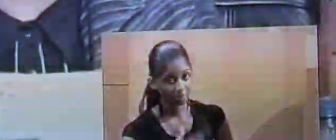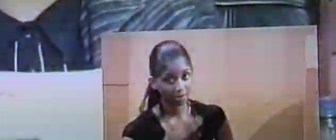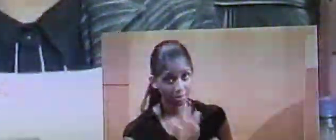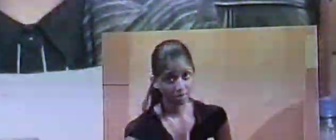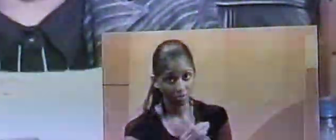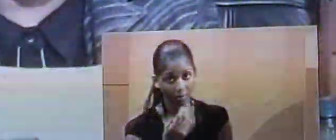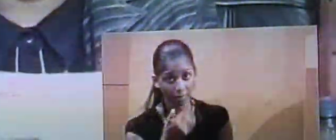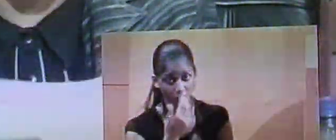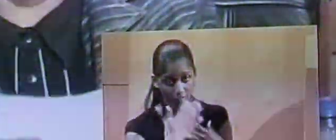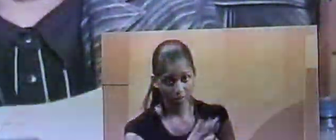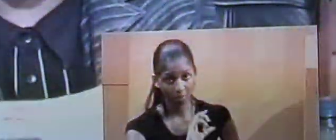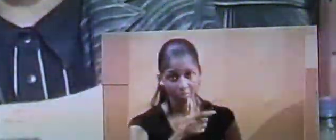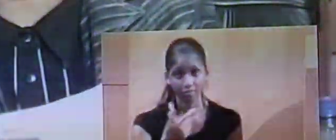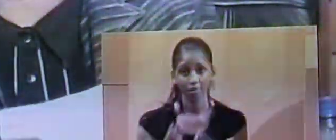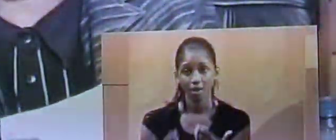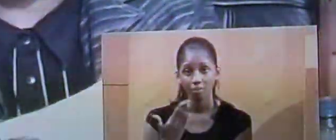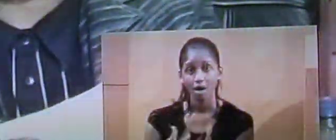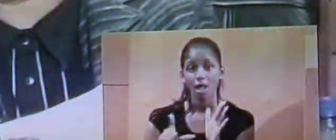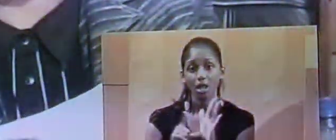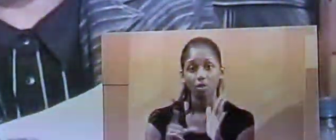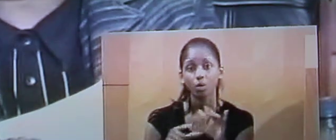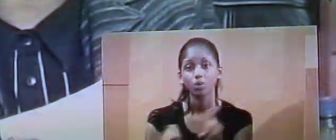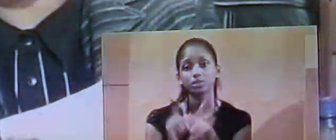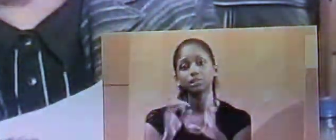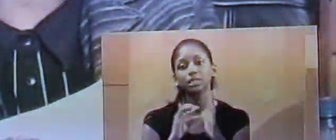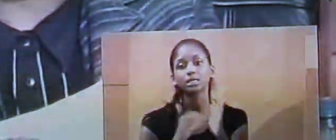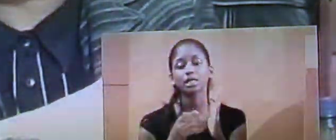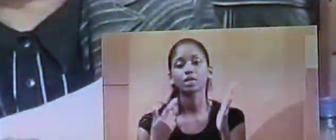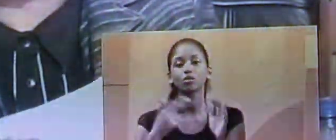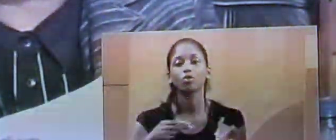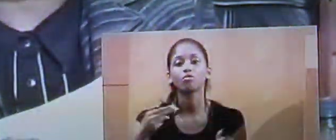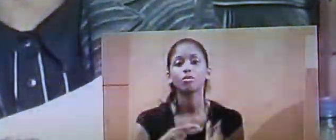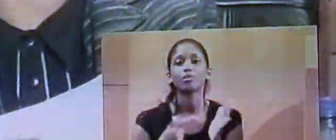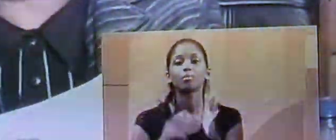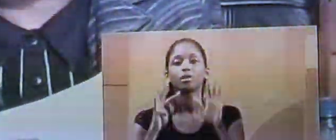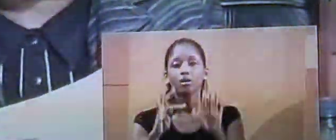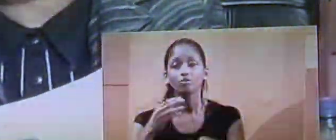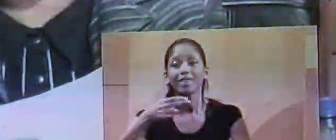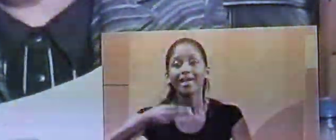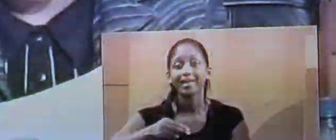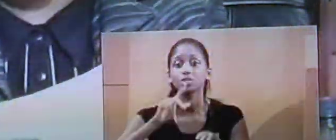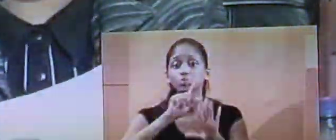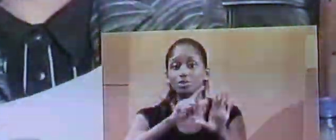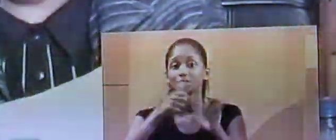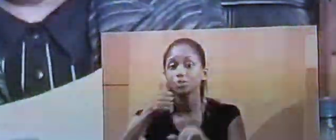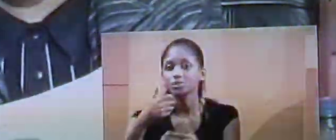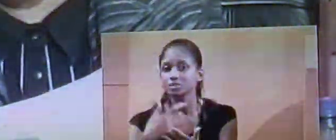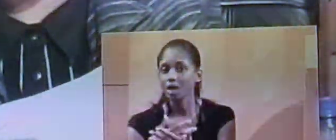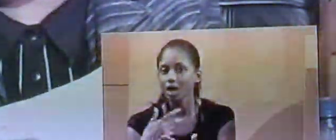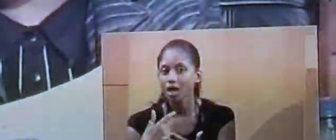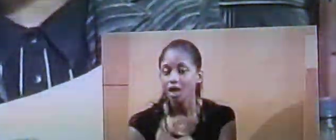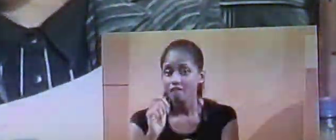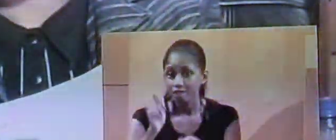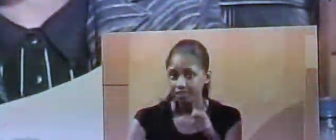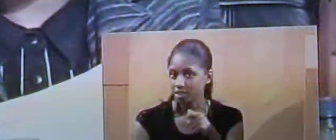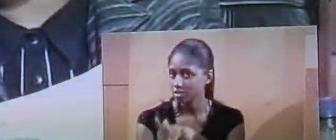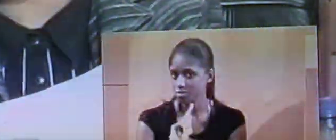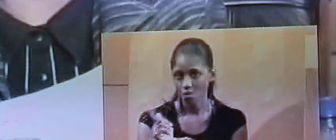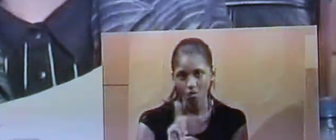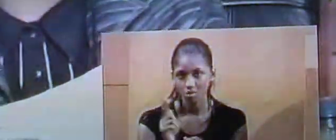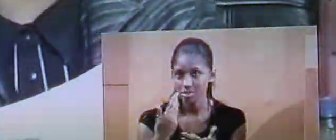Antérieurement, à la loi et au décret de novembre 2009, la M71 était provisoire et expérimentale.